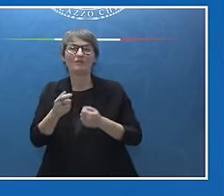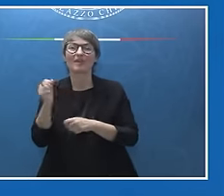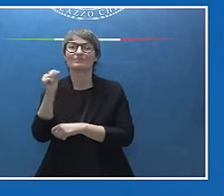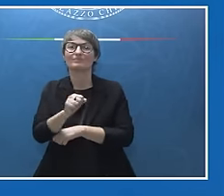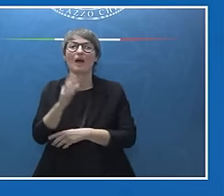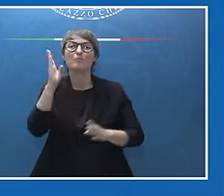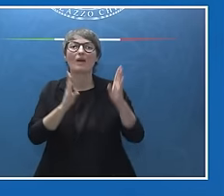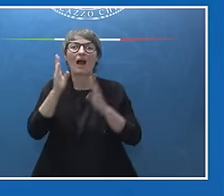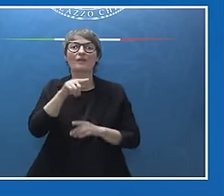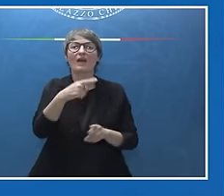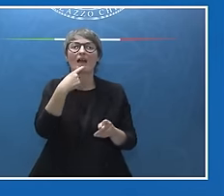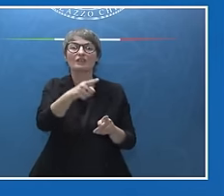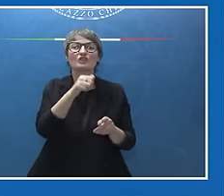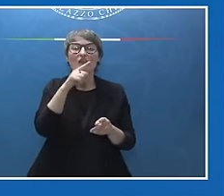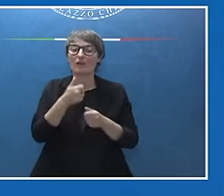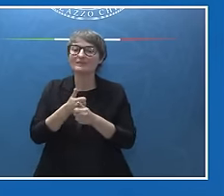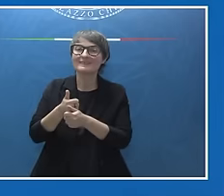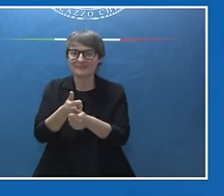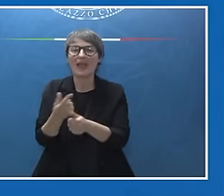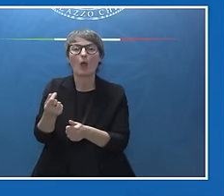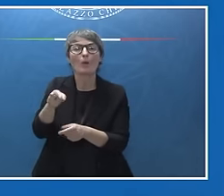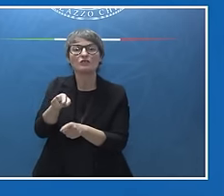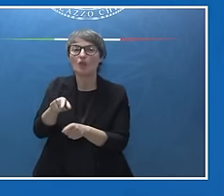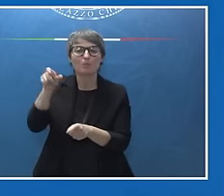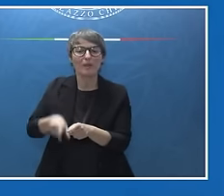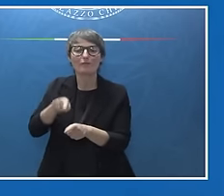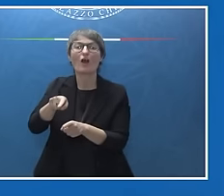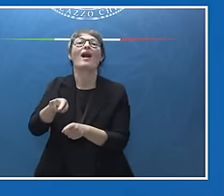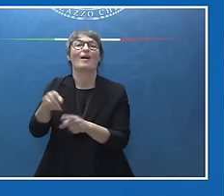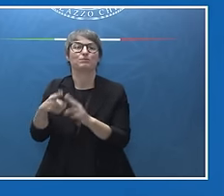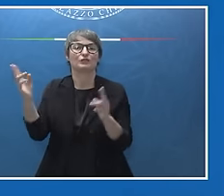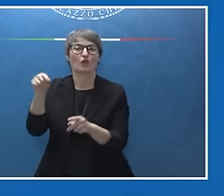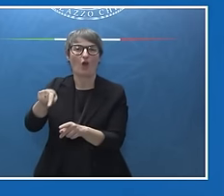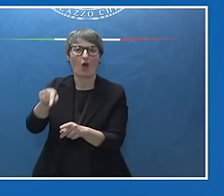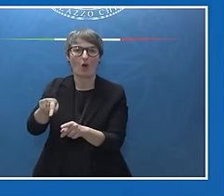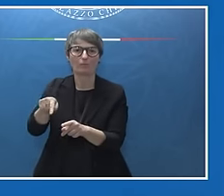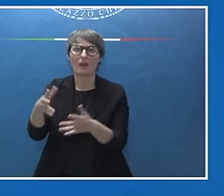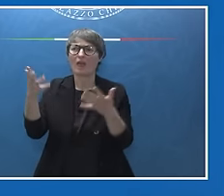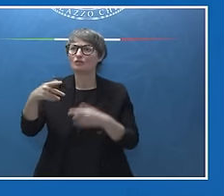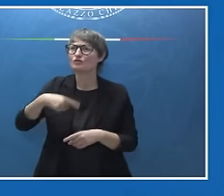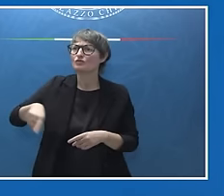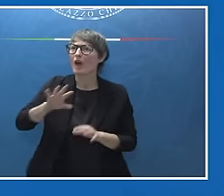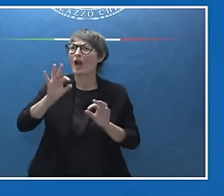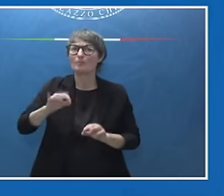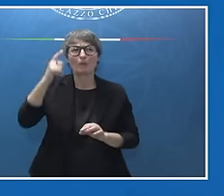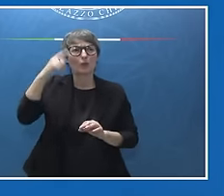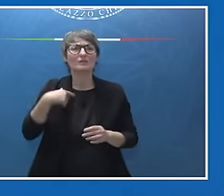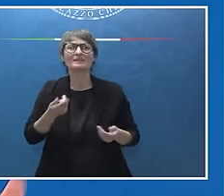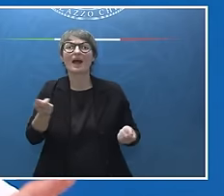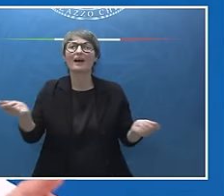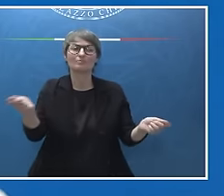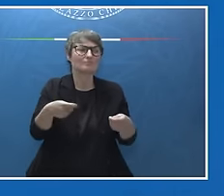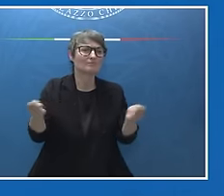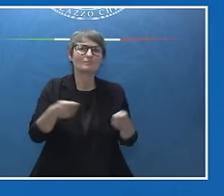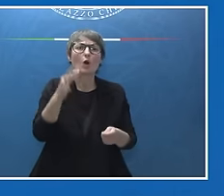Nazioni Unite ci dicono che la tratta di esseri umani è diventata l'attività più redditizia al mondo delle reti criminali, ha